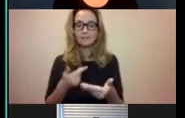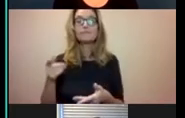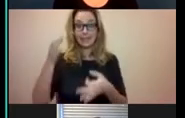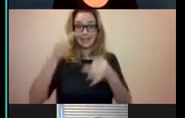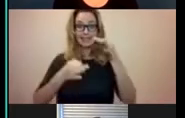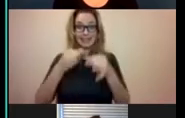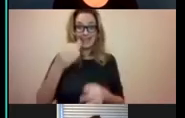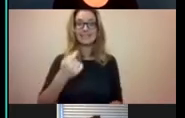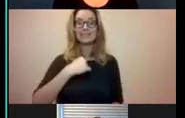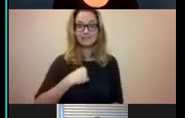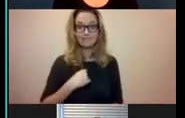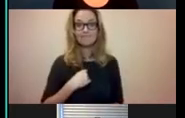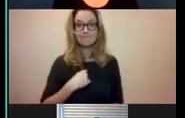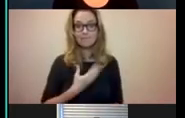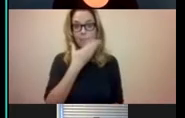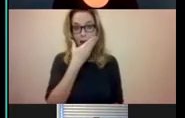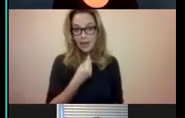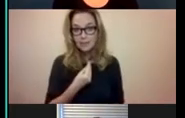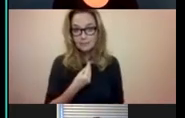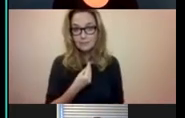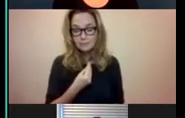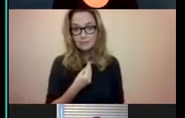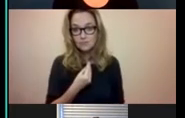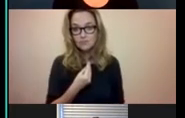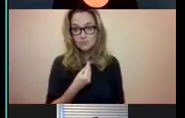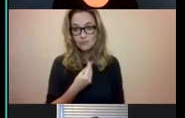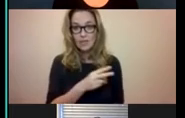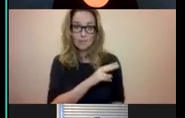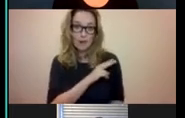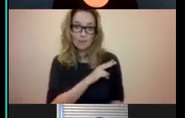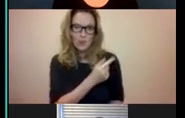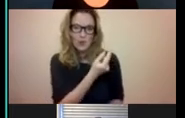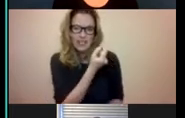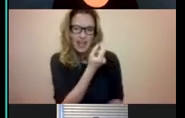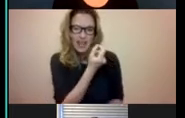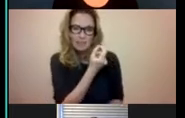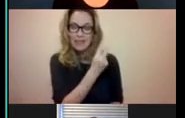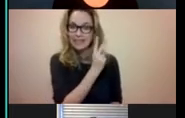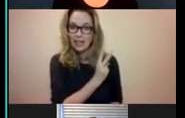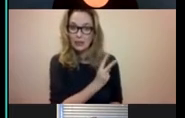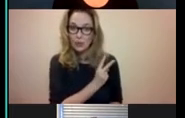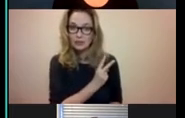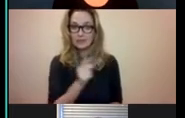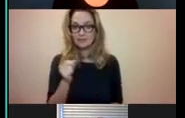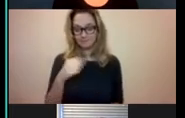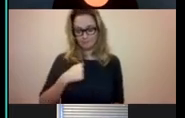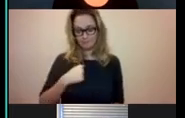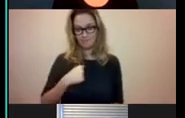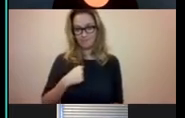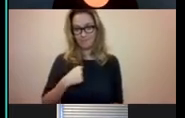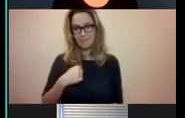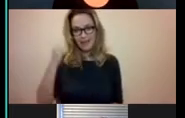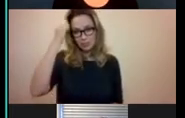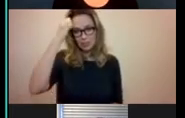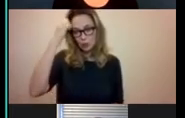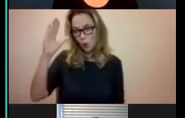en dan kwamen we tot de conclusie. Dat mijn broer was dan een klein beetje slecht te horen. Maar die kleine jongen, die een beetje dom was, die is niet